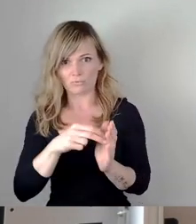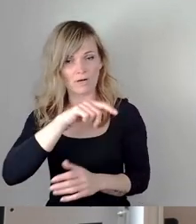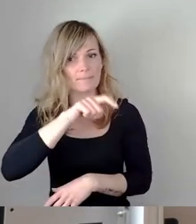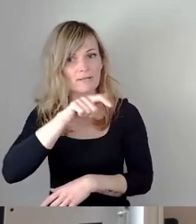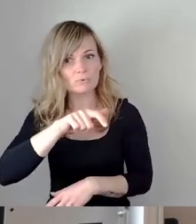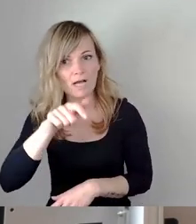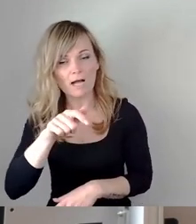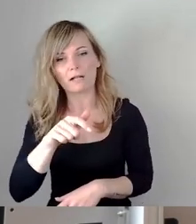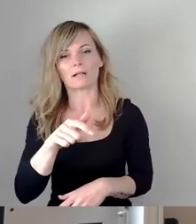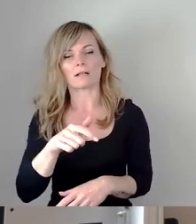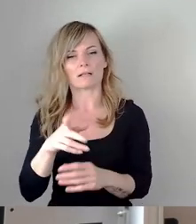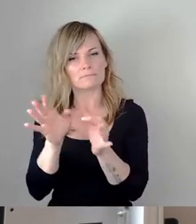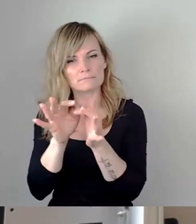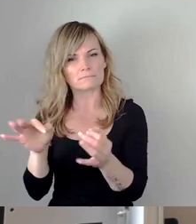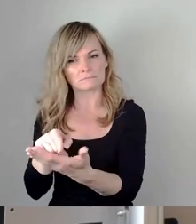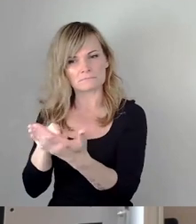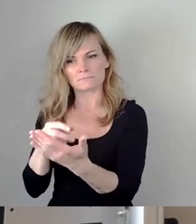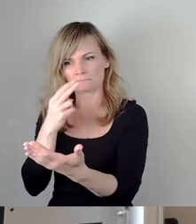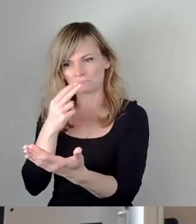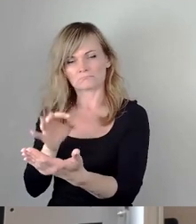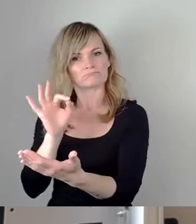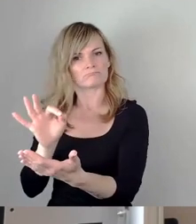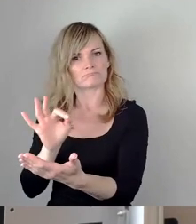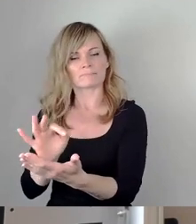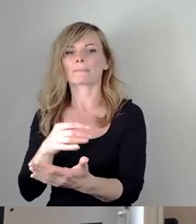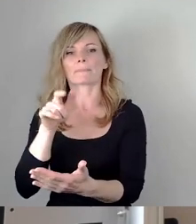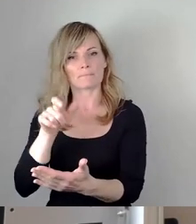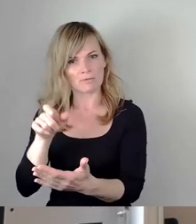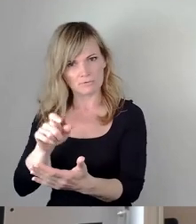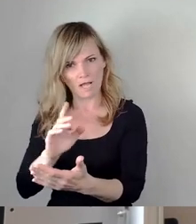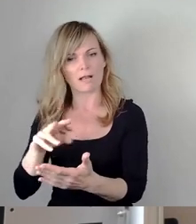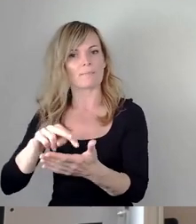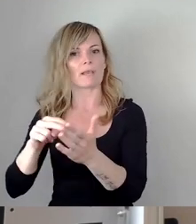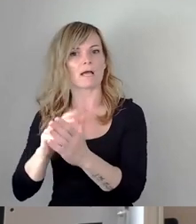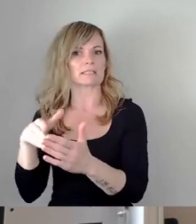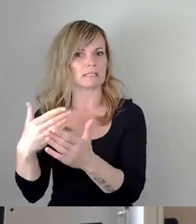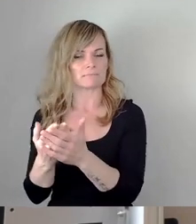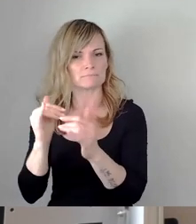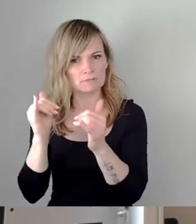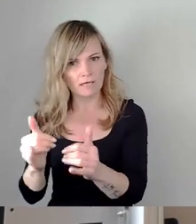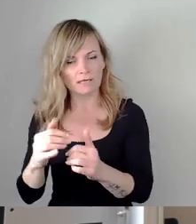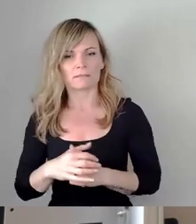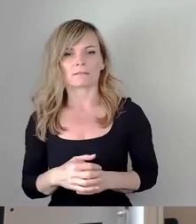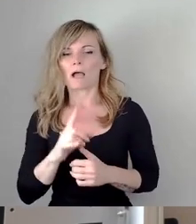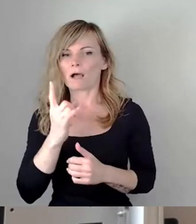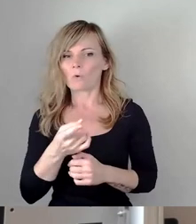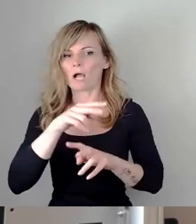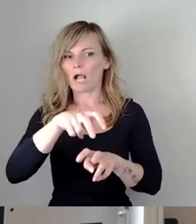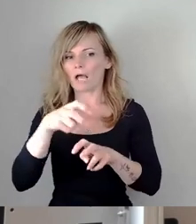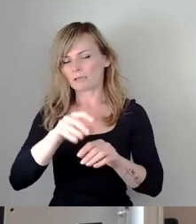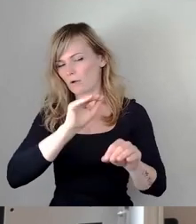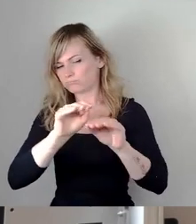ausgewiesen und es gibt einen Personalplan. Und er enthält die Ausgaben für die gärtnerische Gestaltung, die dann